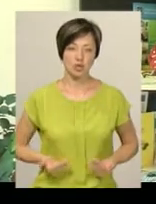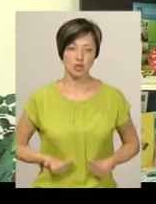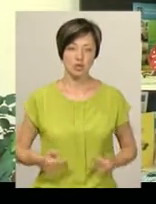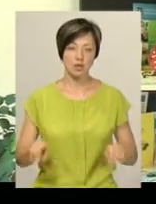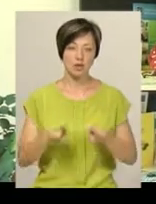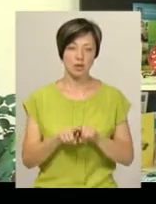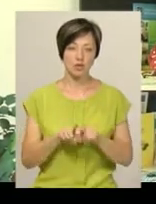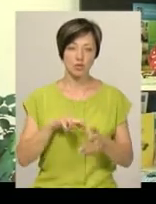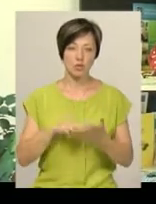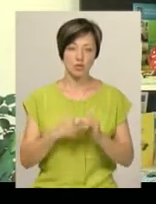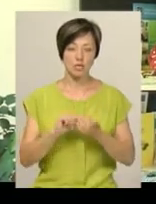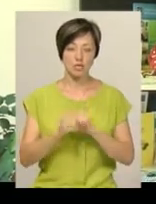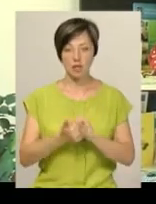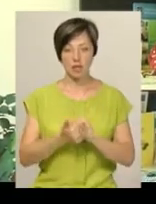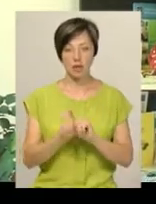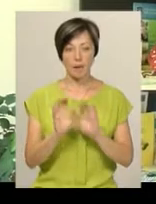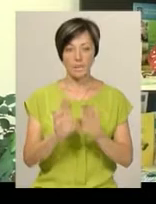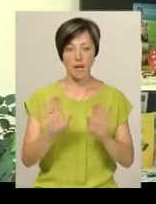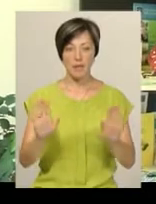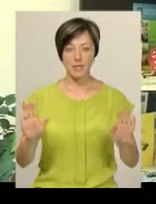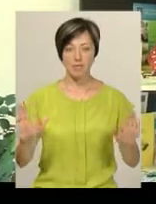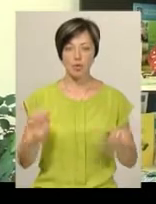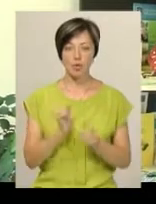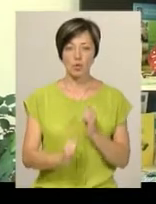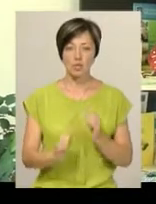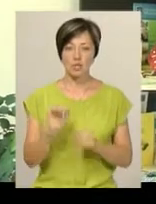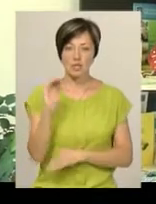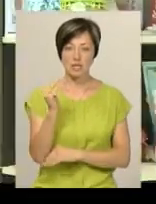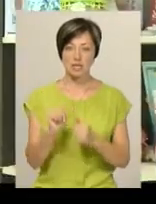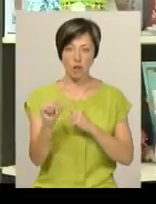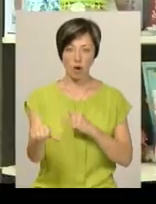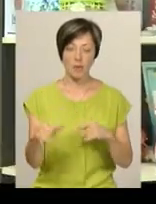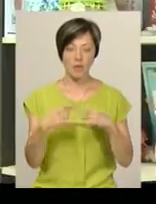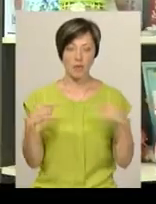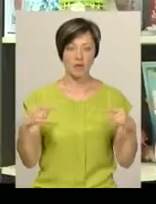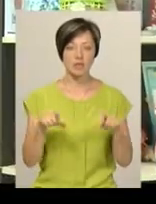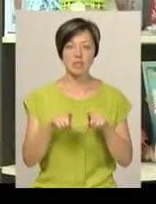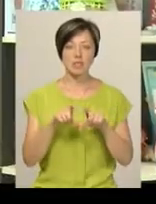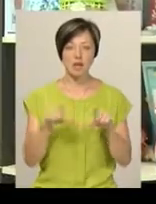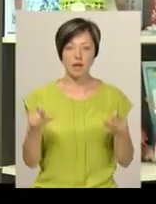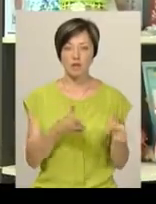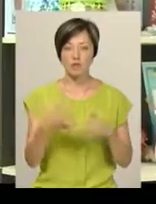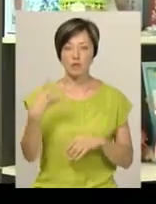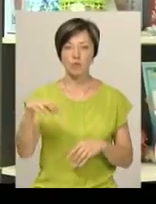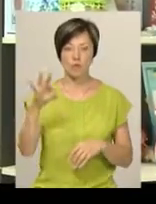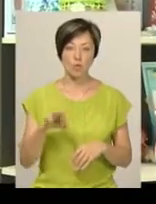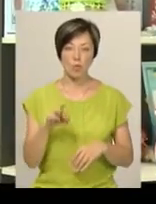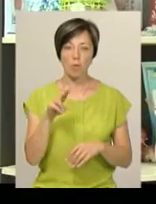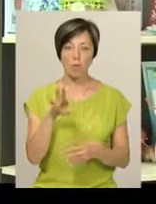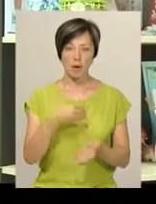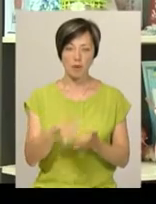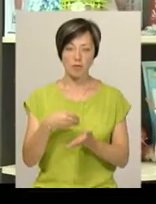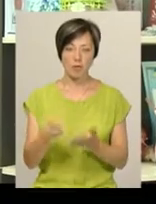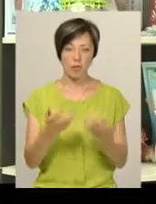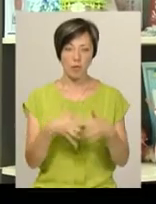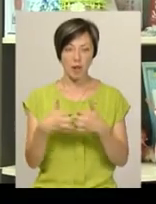передбачається заміна меблів, тобто кожна дитина має сидіти за окремою партою. Заклади готові відсотків на 40 по придбанню і